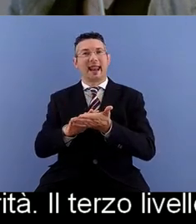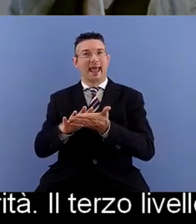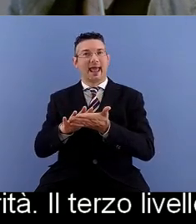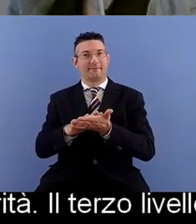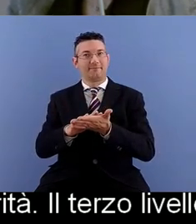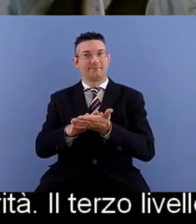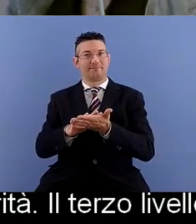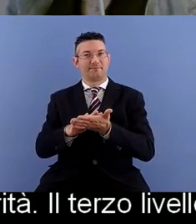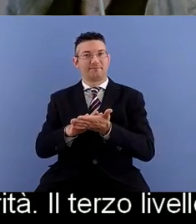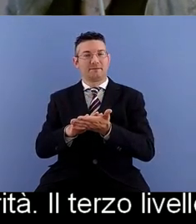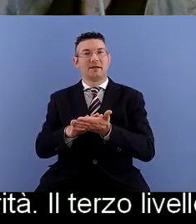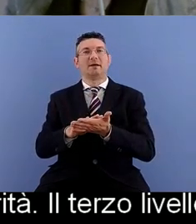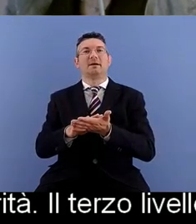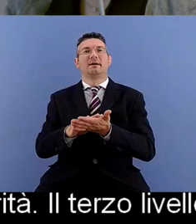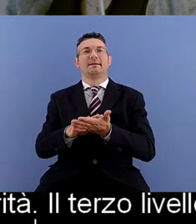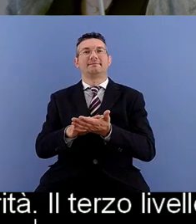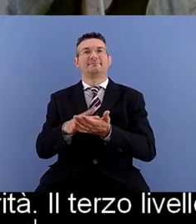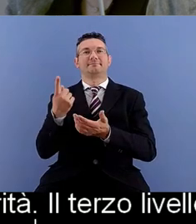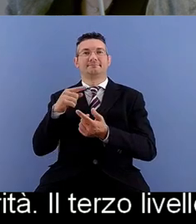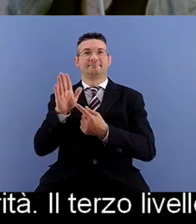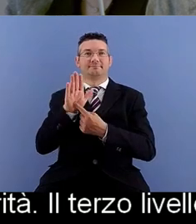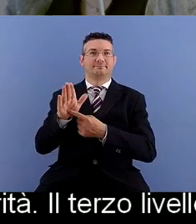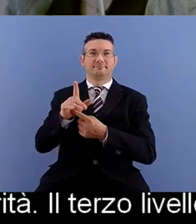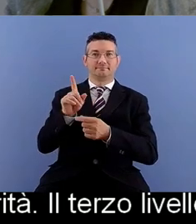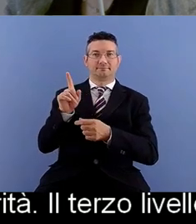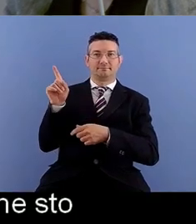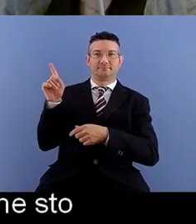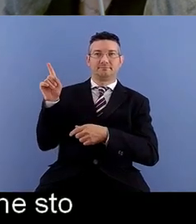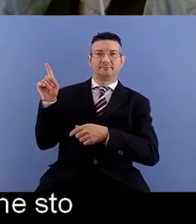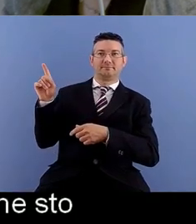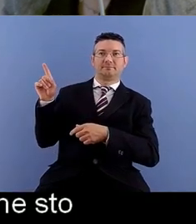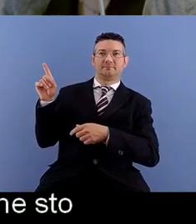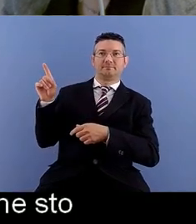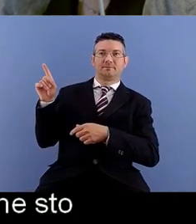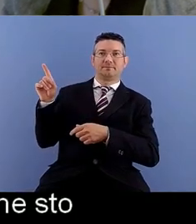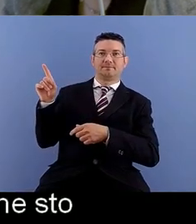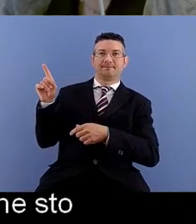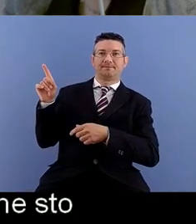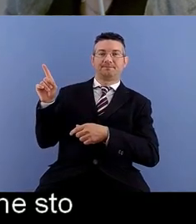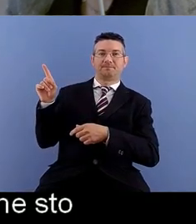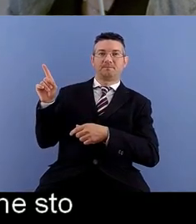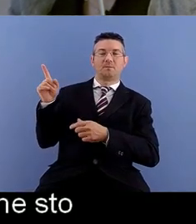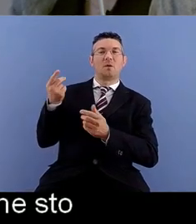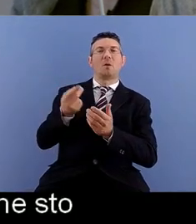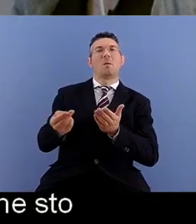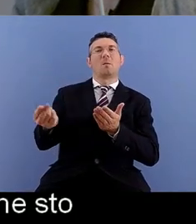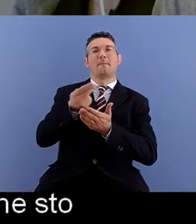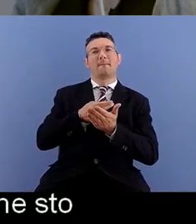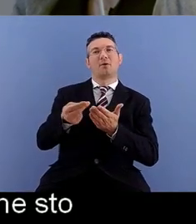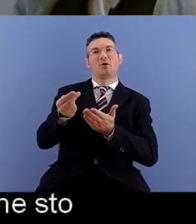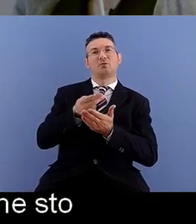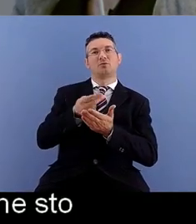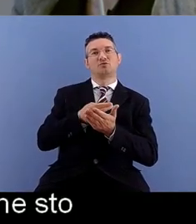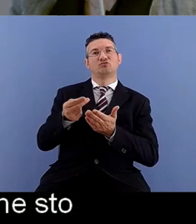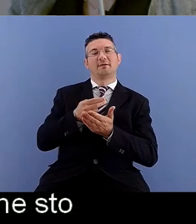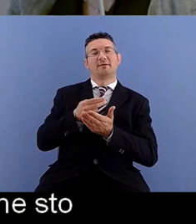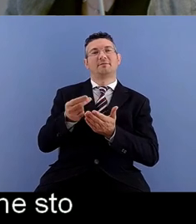vi sto mostrando questo in particolare era come progetto video un book trailer quindi